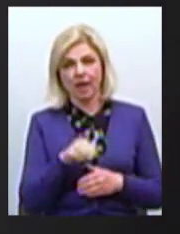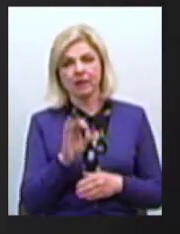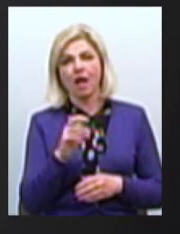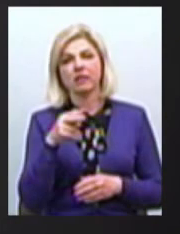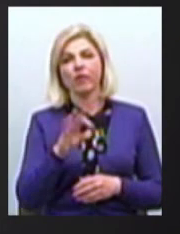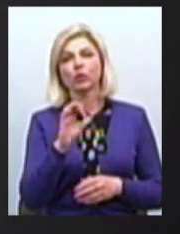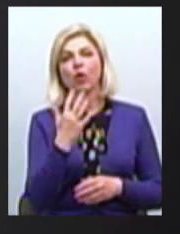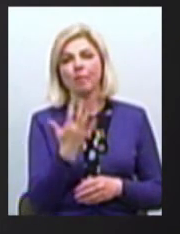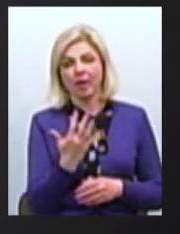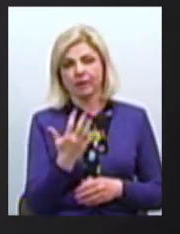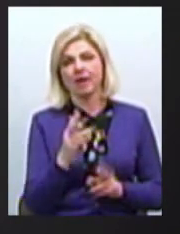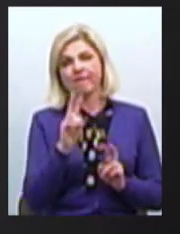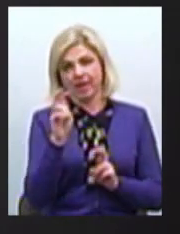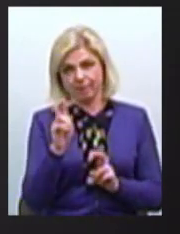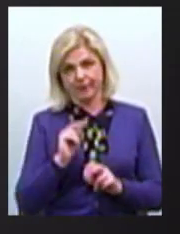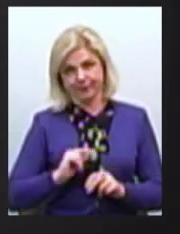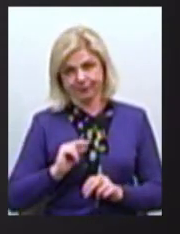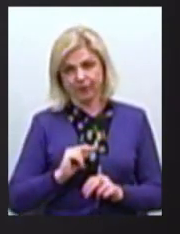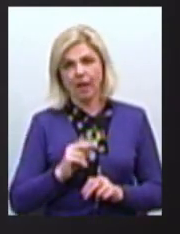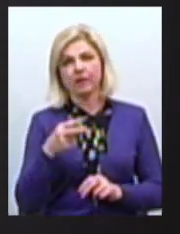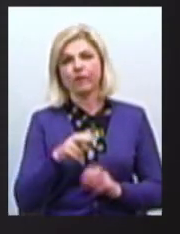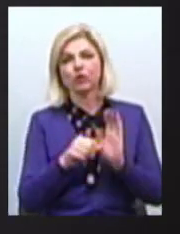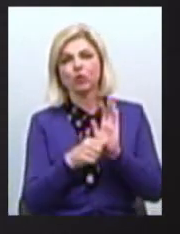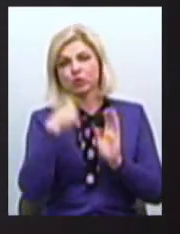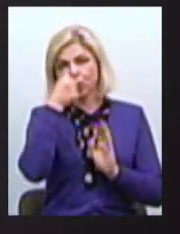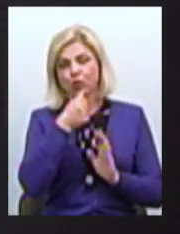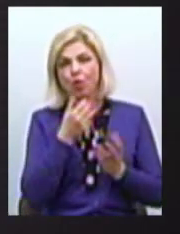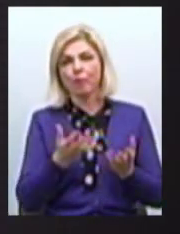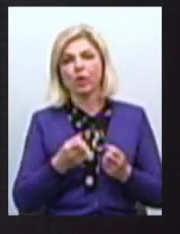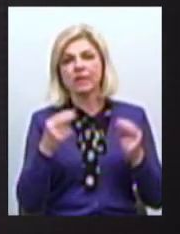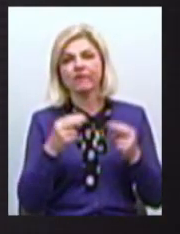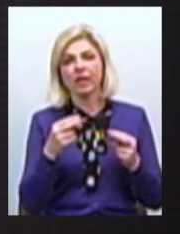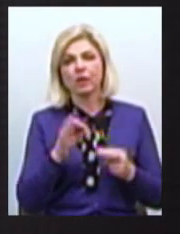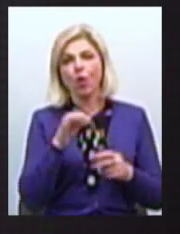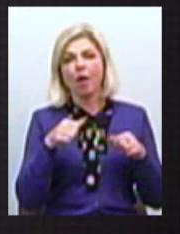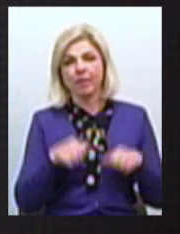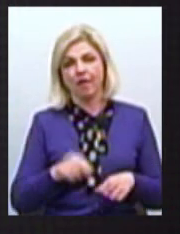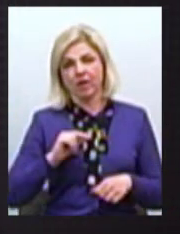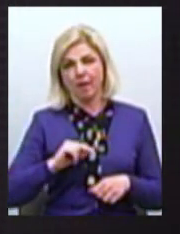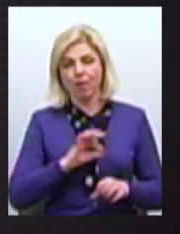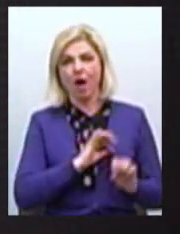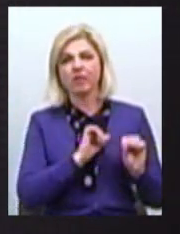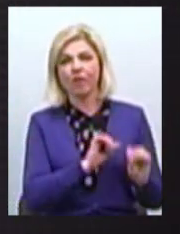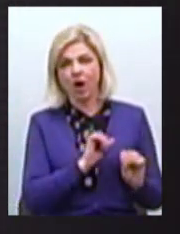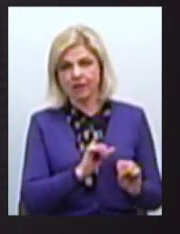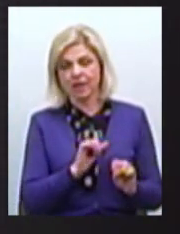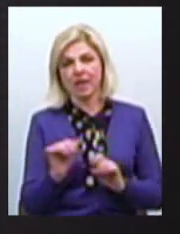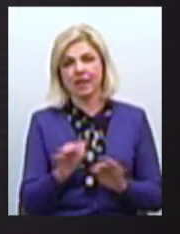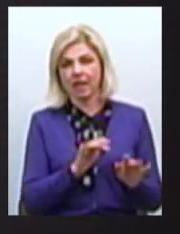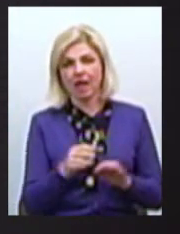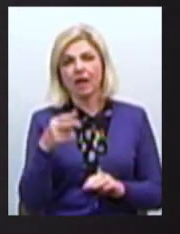– «ВТОВ «Феміда Південь» У 2006 році отримала свідоцтво про право займатися адвокатською діяльністю В 2013